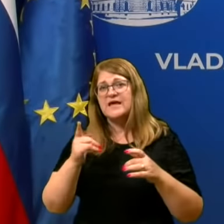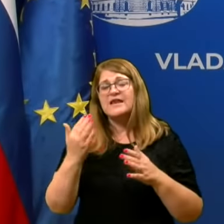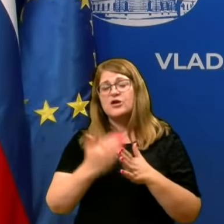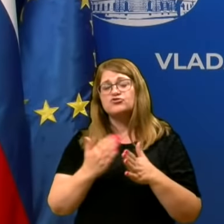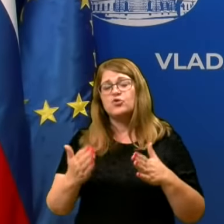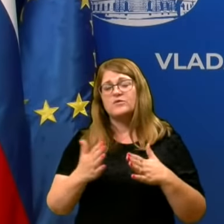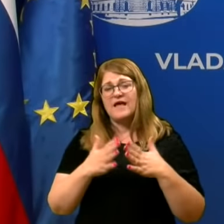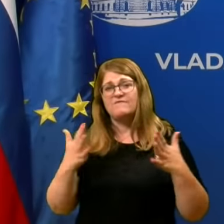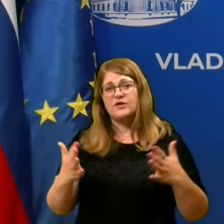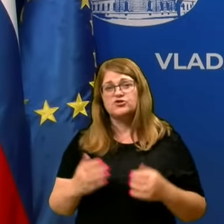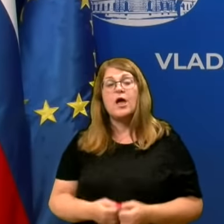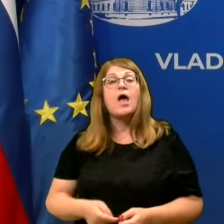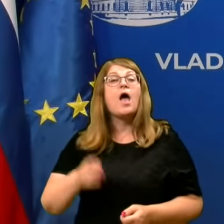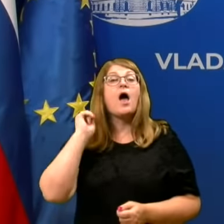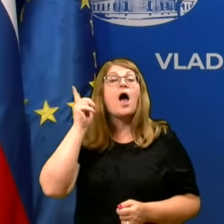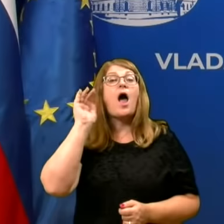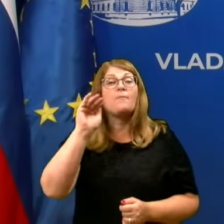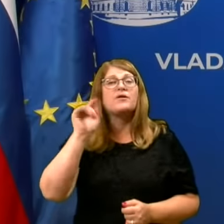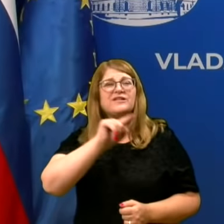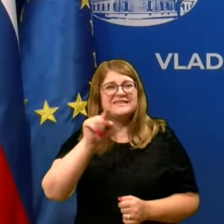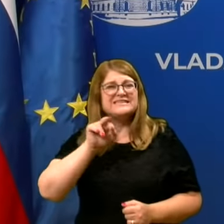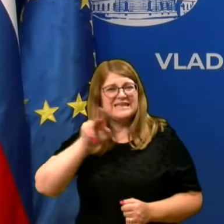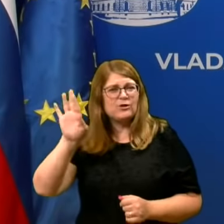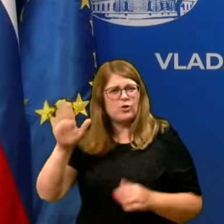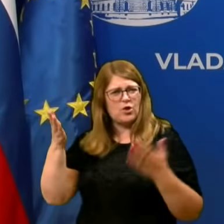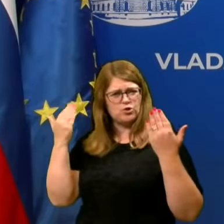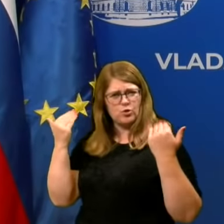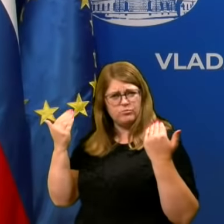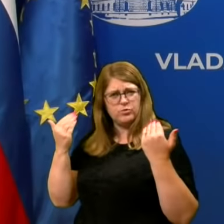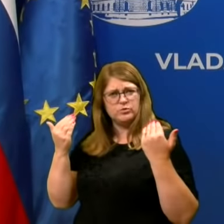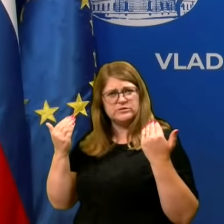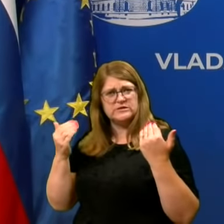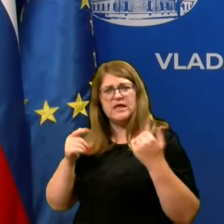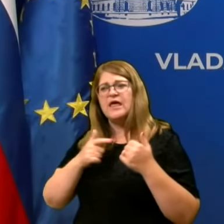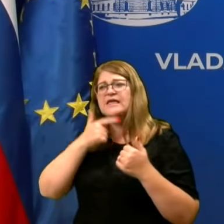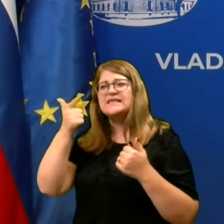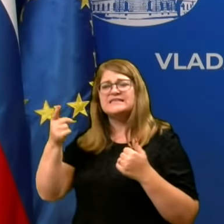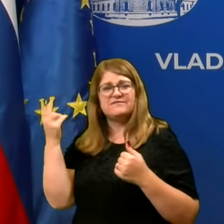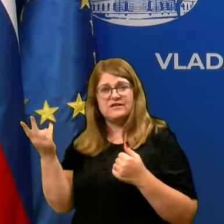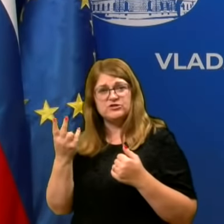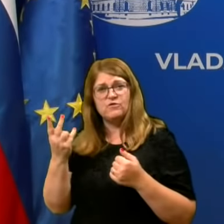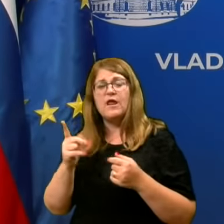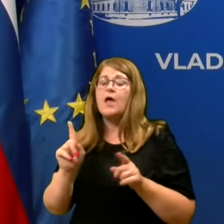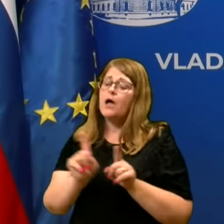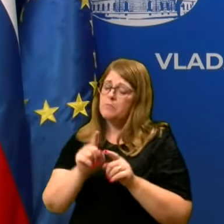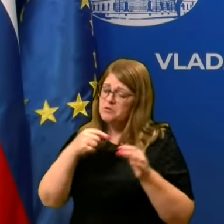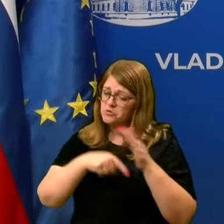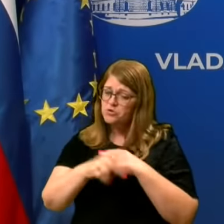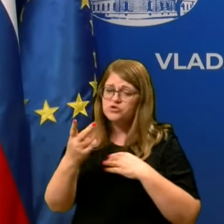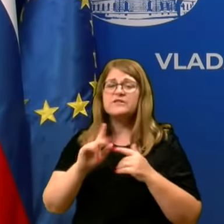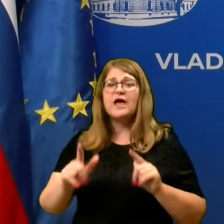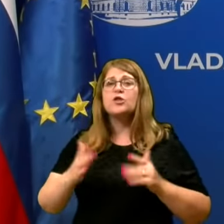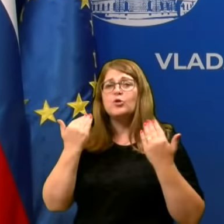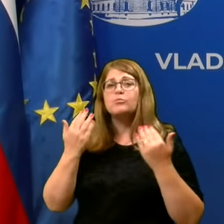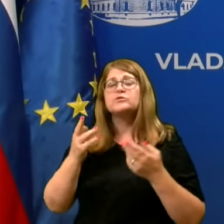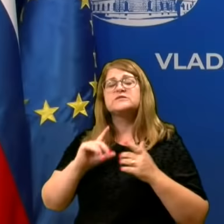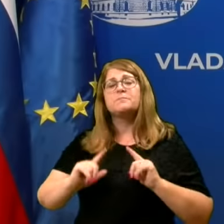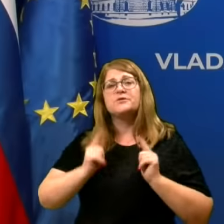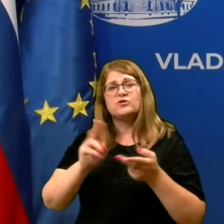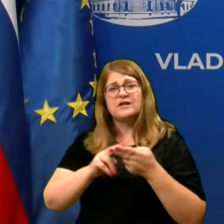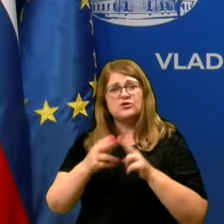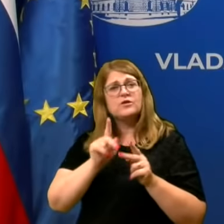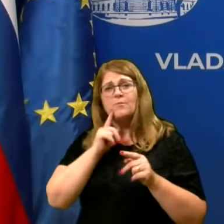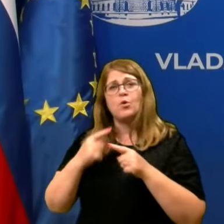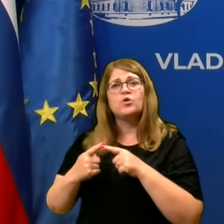apeliral pa bi, da pravzaprav tisti, grejo na dopust in grejo izvan meja Slovenije, pa tudi po Sloveniji, da je dopust preživijo na način, da ne bojo